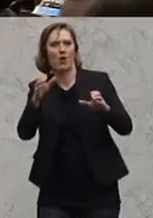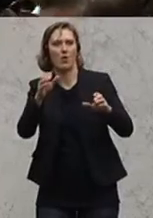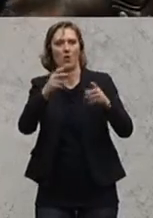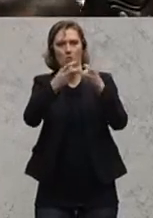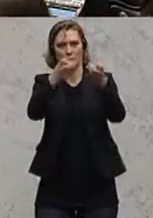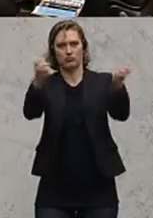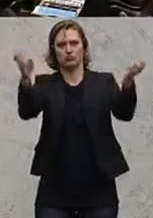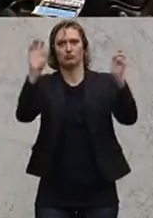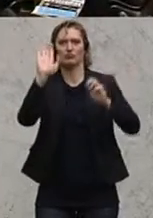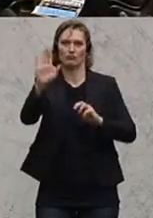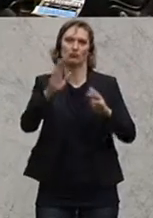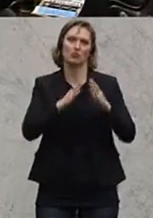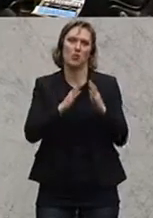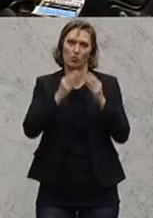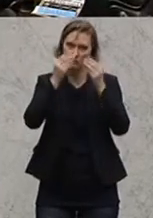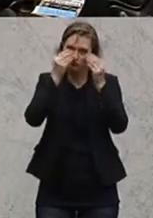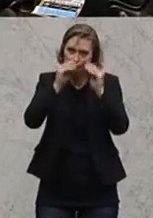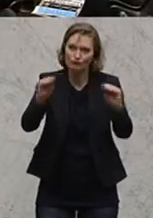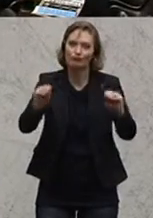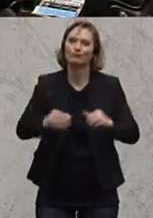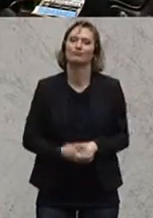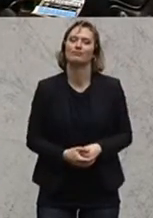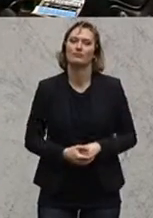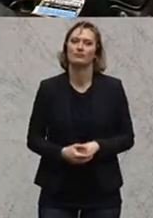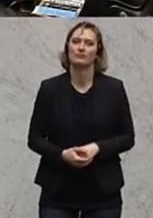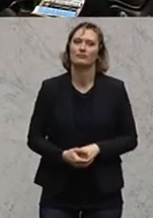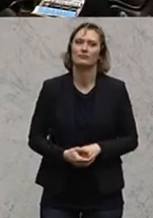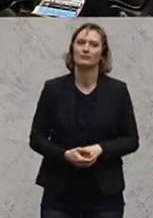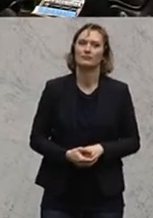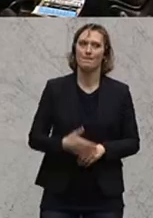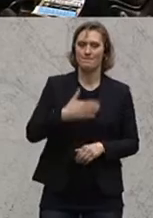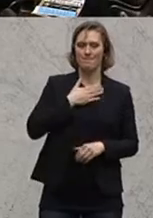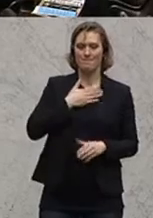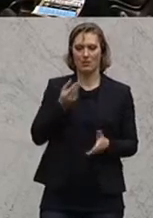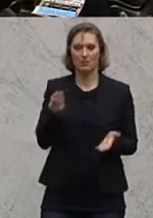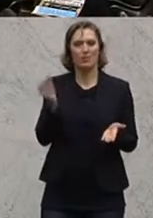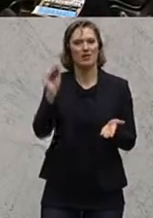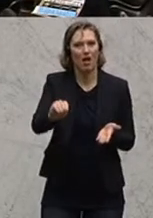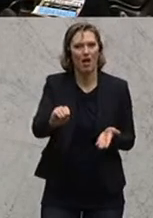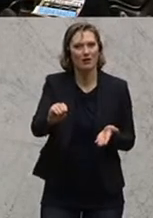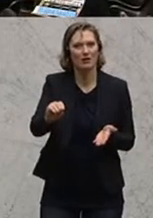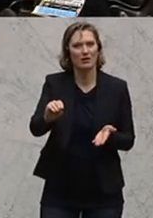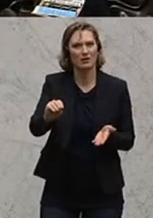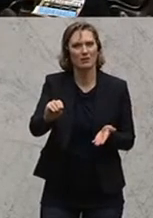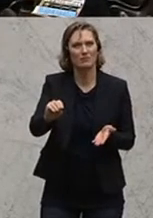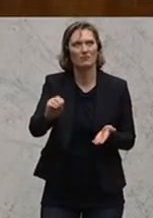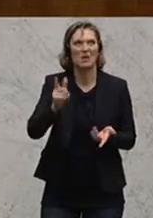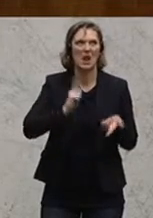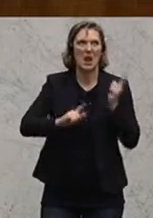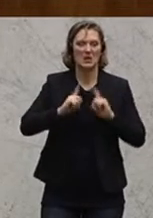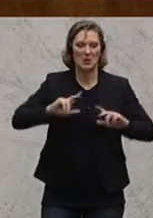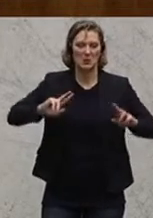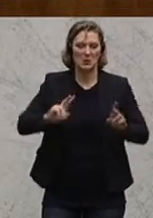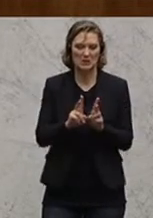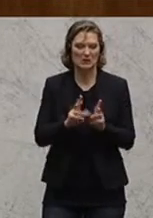Am Wort ist Gernot Darmann von der FPÖ. Lassen Sie mich diesem einen Beitrag, der leider sehr kurz